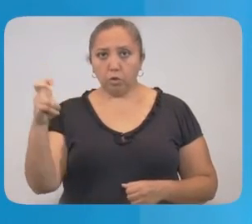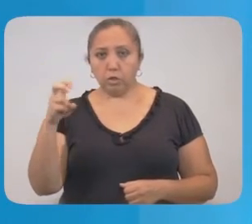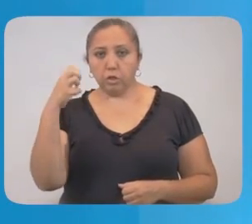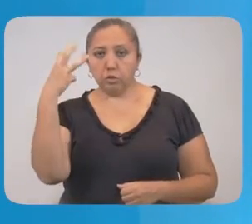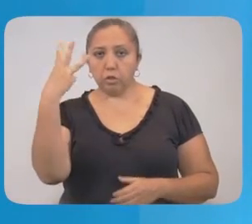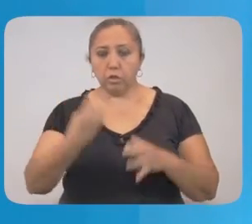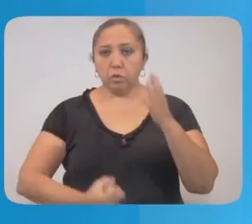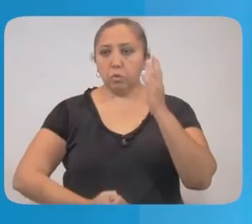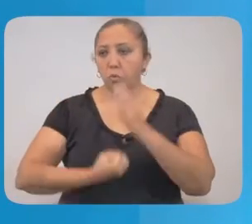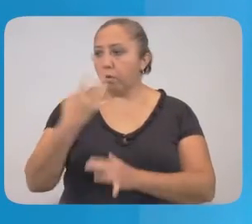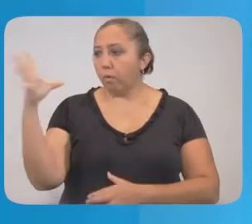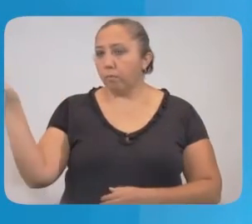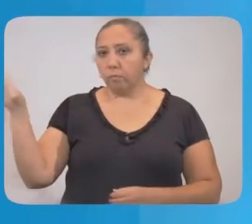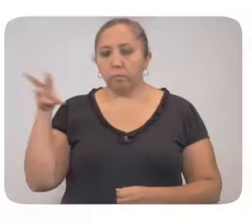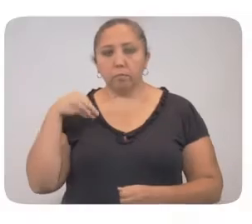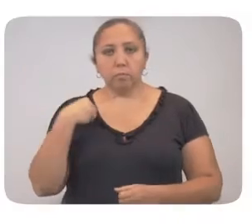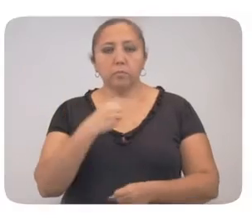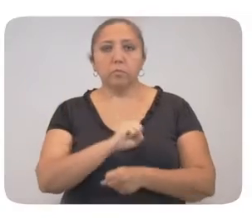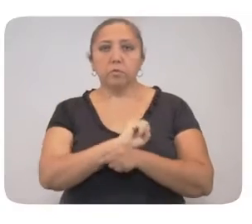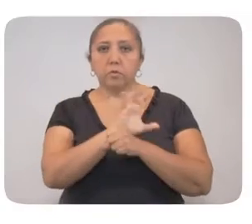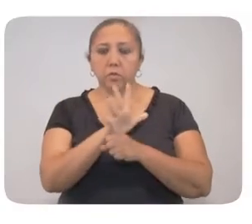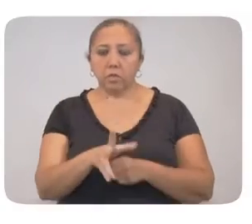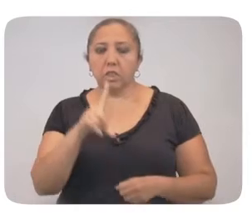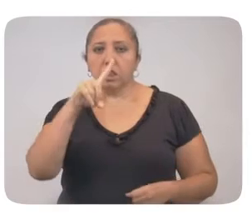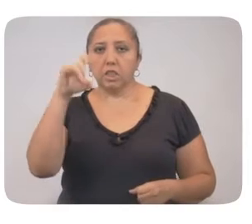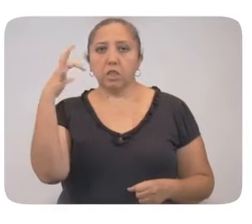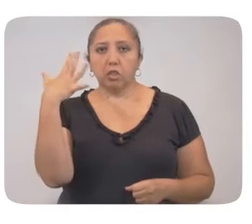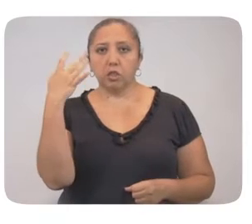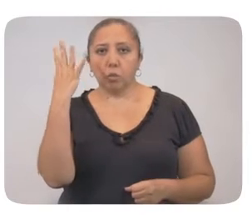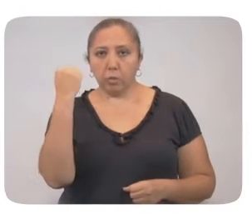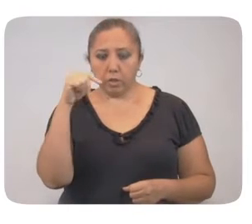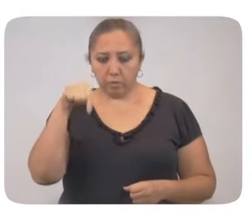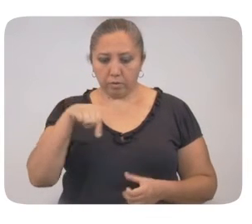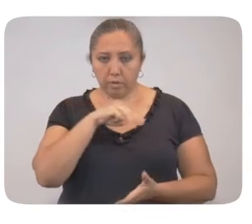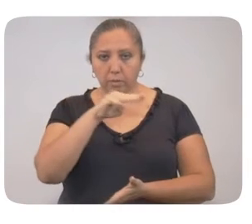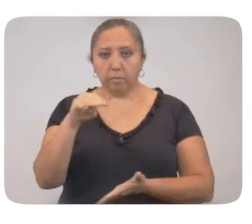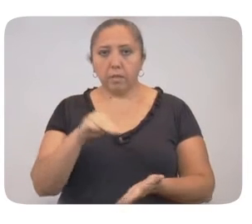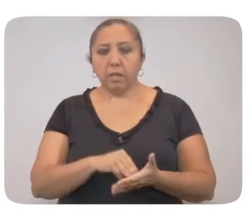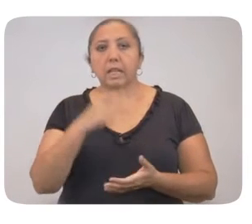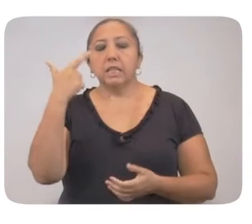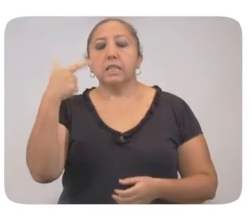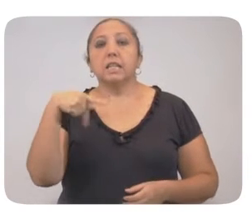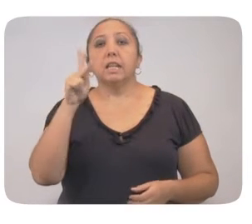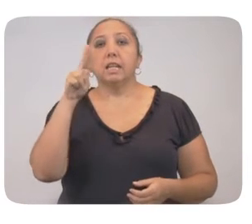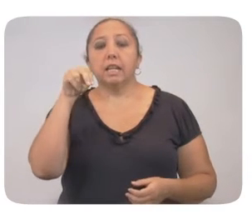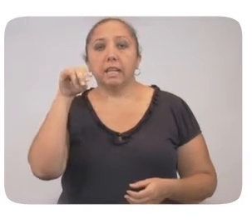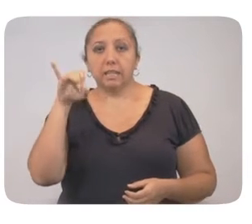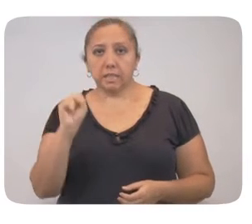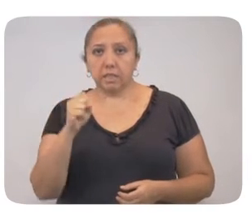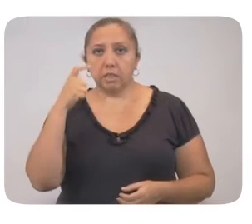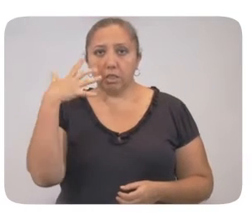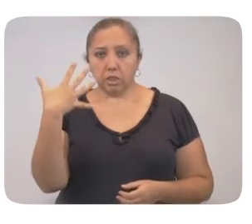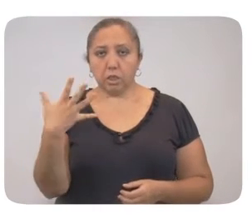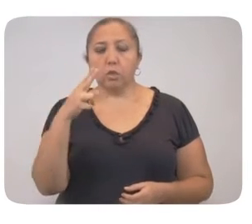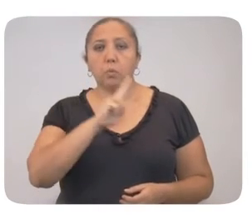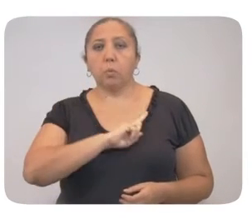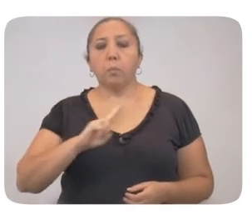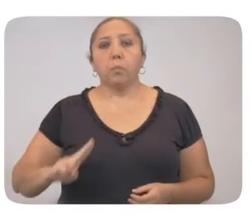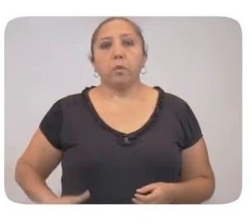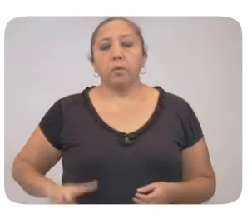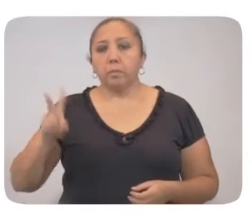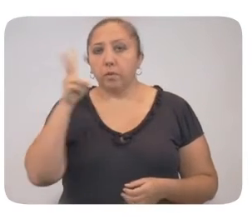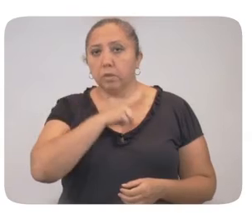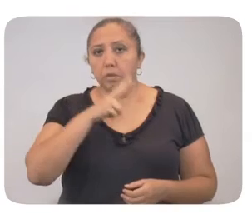katule tanri tushutalo. Juntule, akanké, bexan xalacho, hunukma, muna, peto, san felipe, telchak puerto,